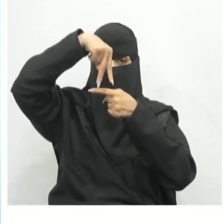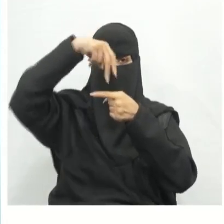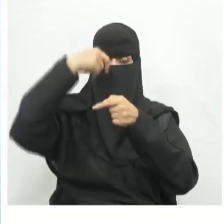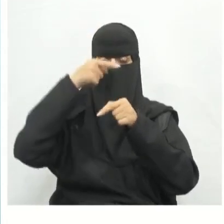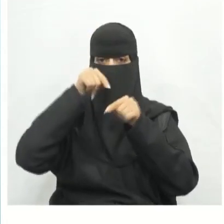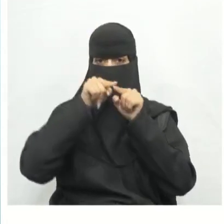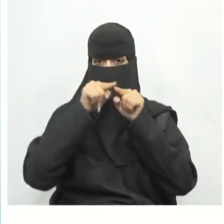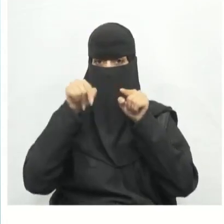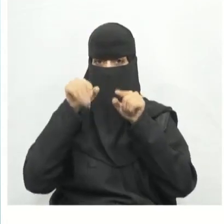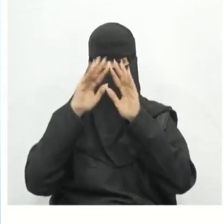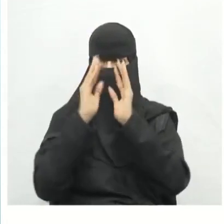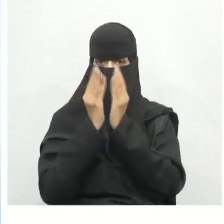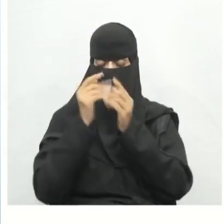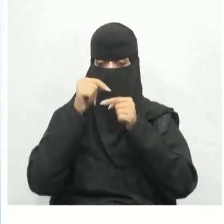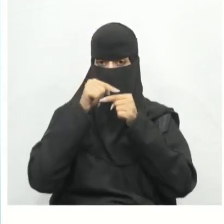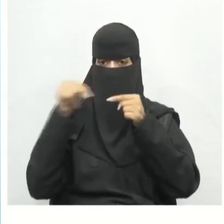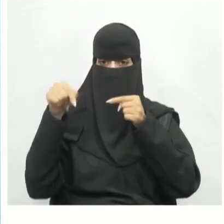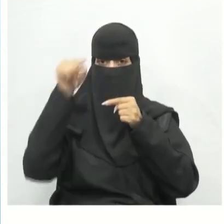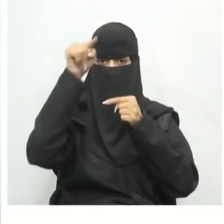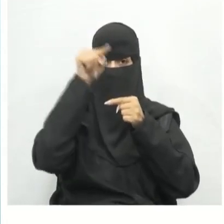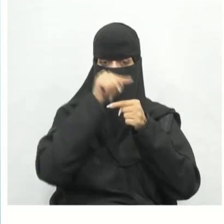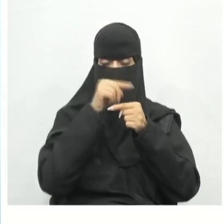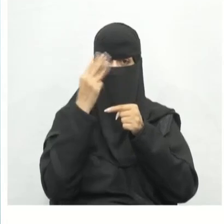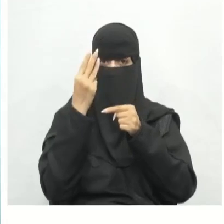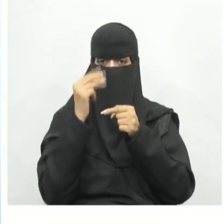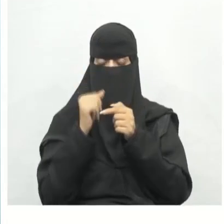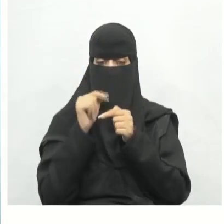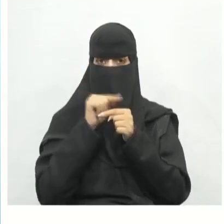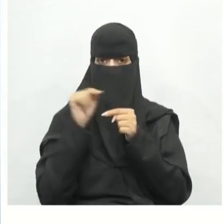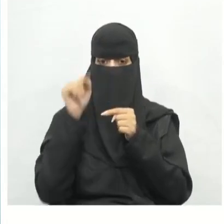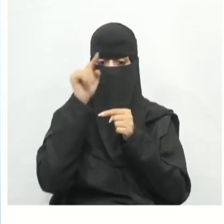هو شكل ذو ثلاثة أضلع مستقيمة وثلاثة زوايا